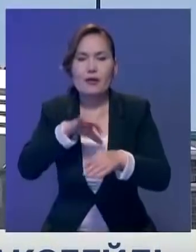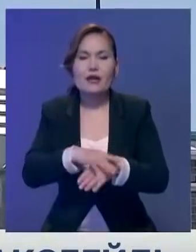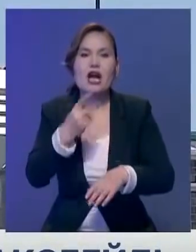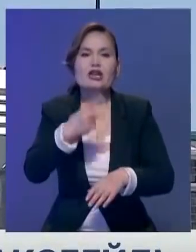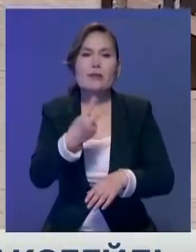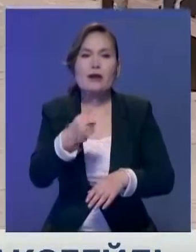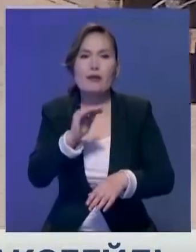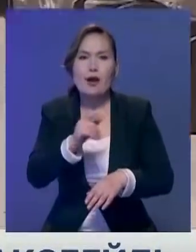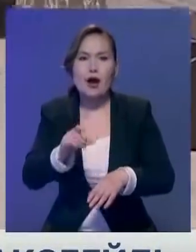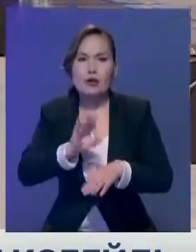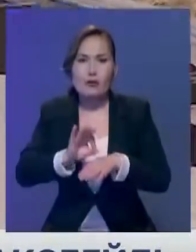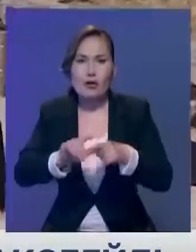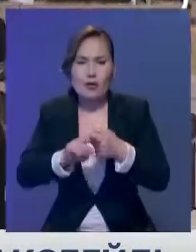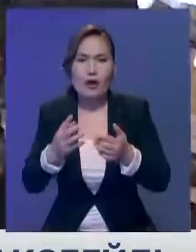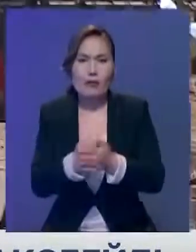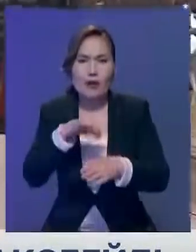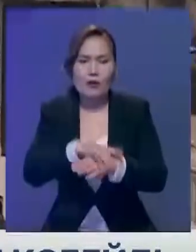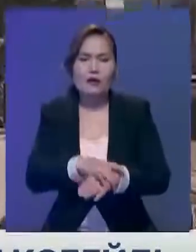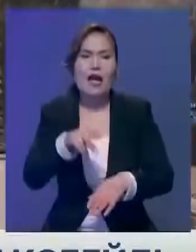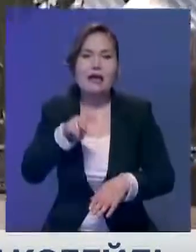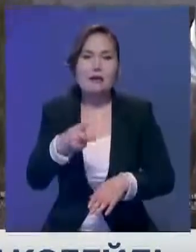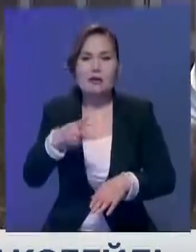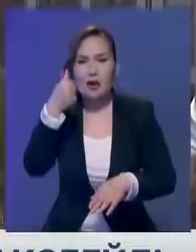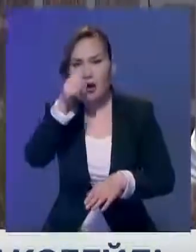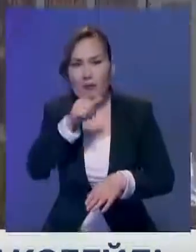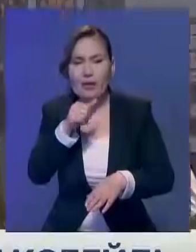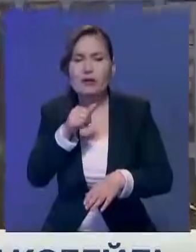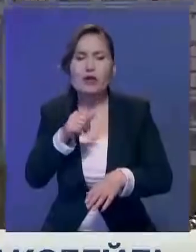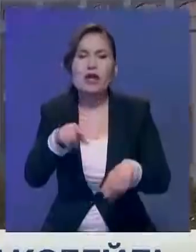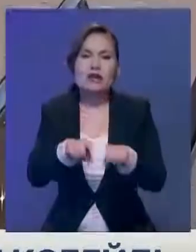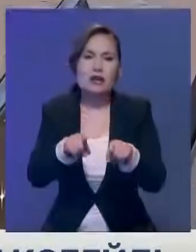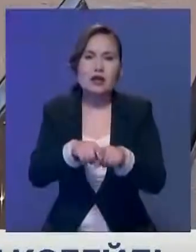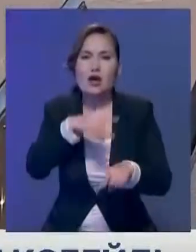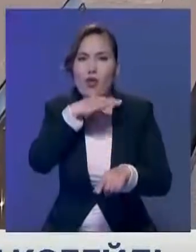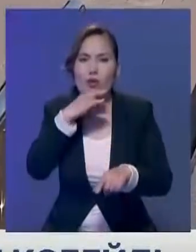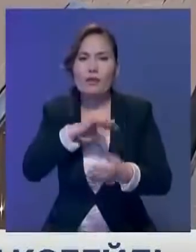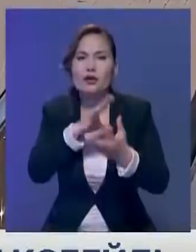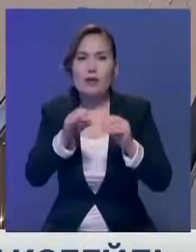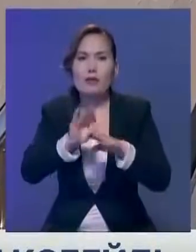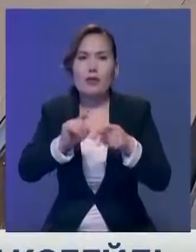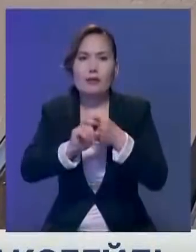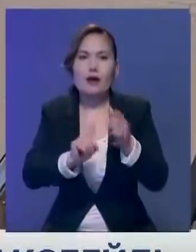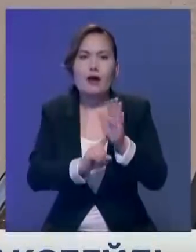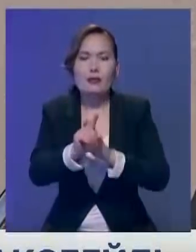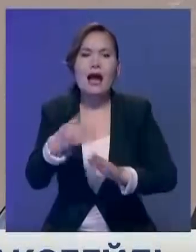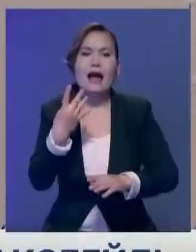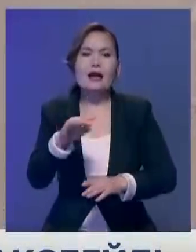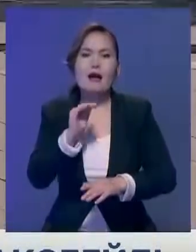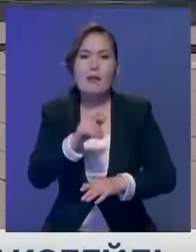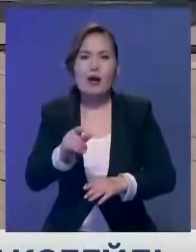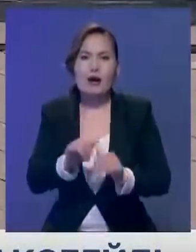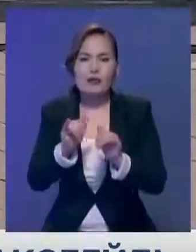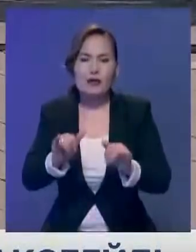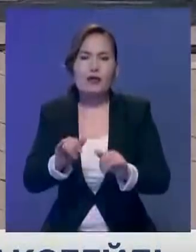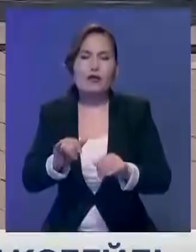адам ауырған. Бұл тұтас 2020 жылғы көрсеткіштен көп жалпы пандемия басталғалы 40 мүмден астам адамның